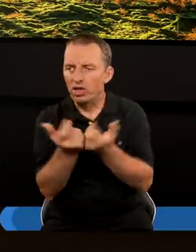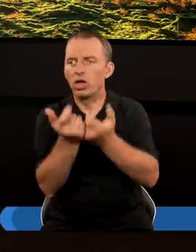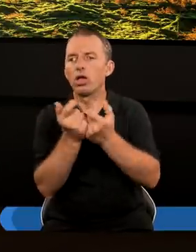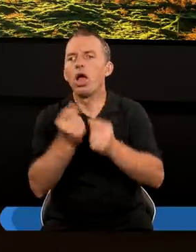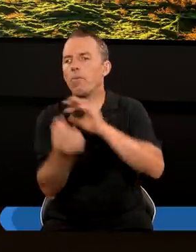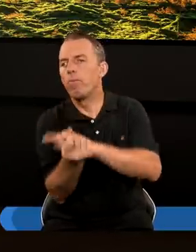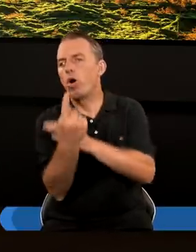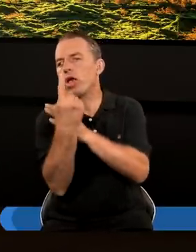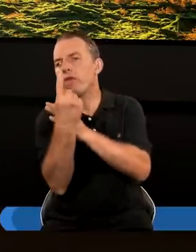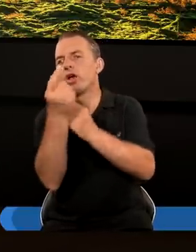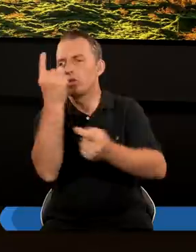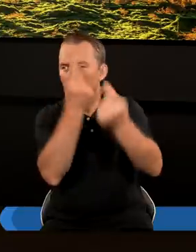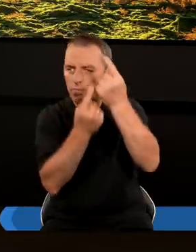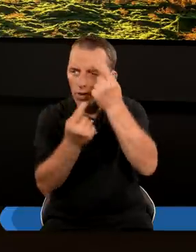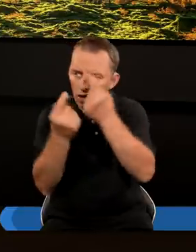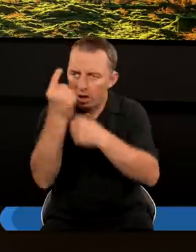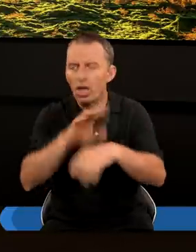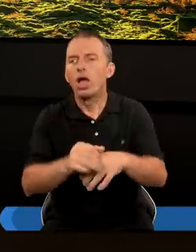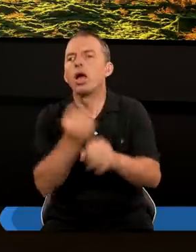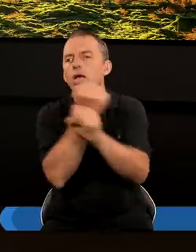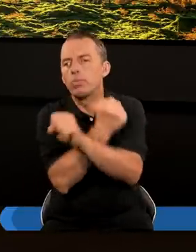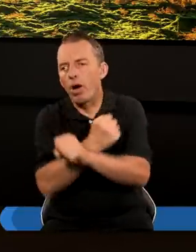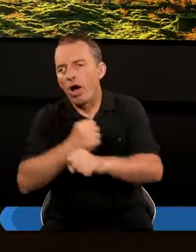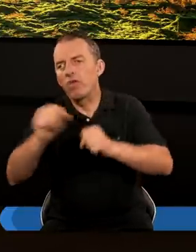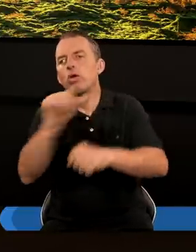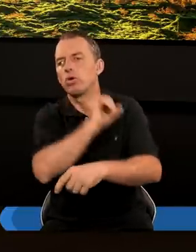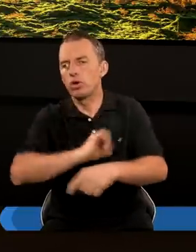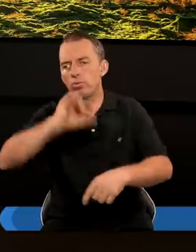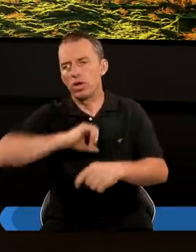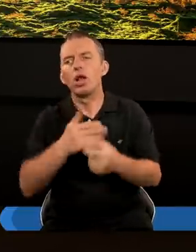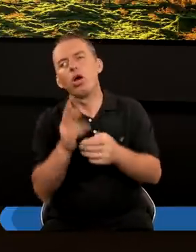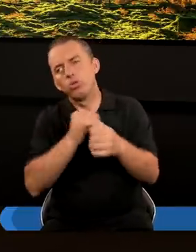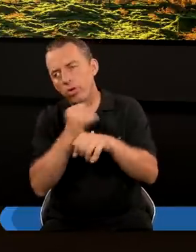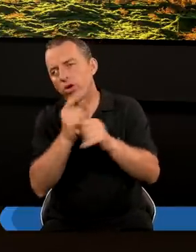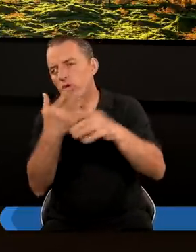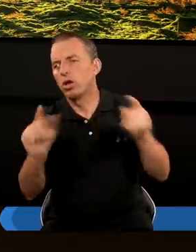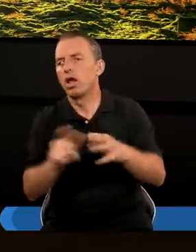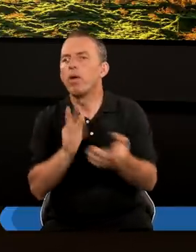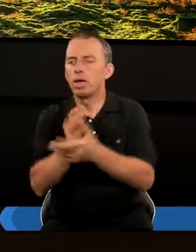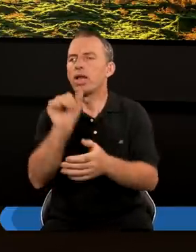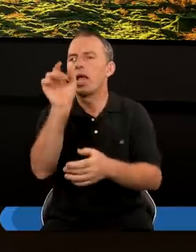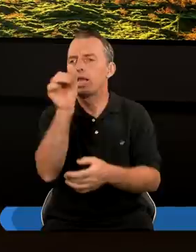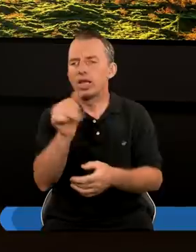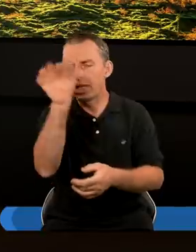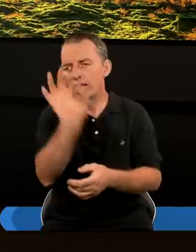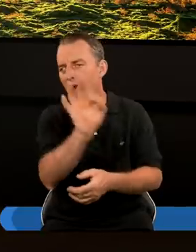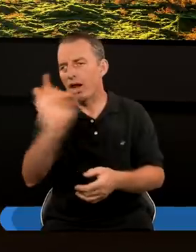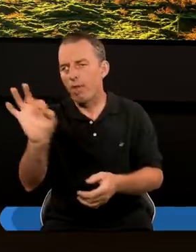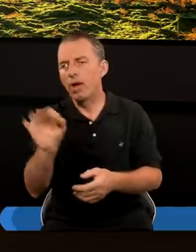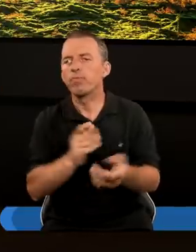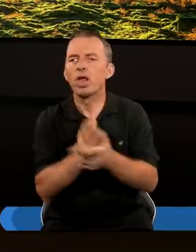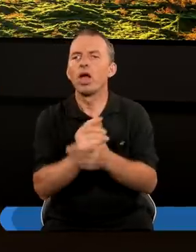Pojawia się myśl Zbawimy siebie sami I ludzie zbawiają się Na różne sposoby Jedni przez sakramenty